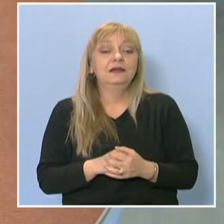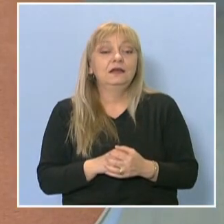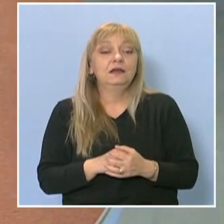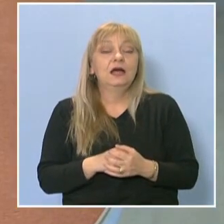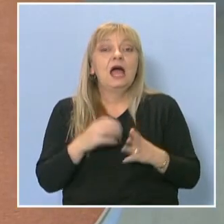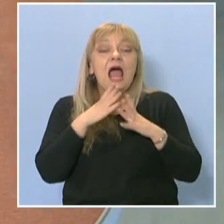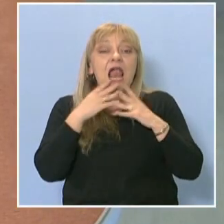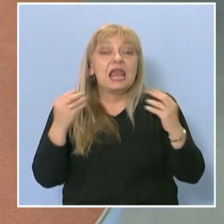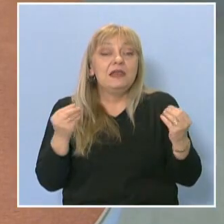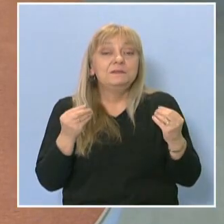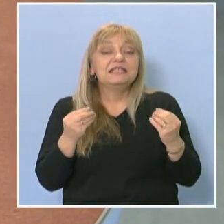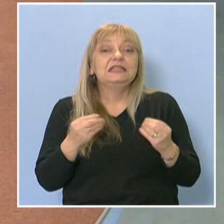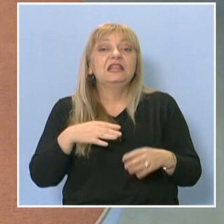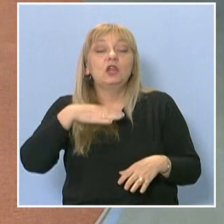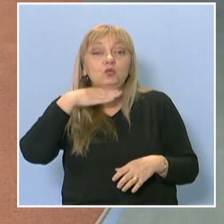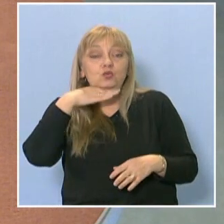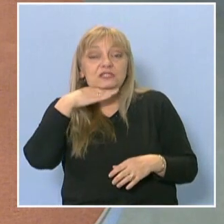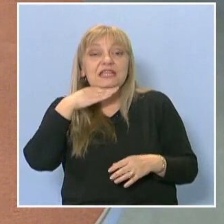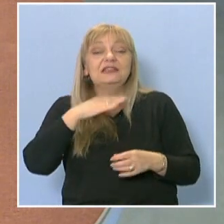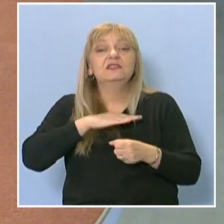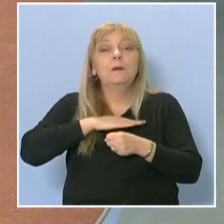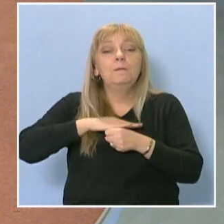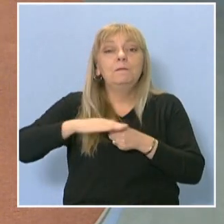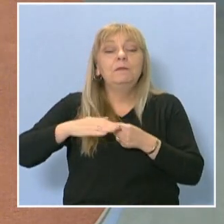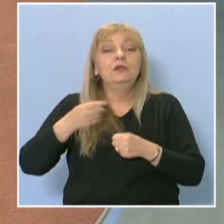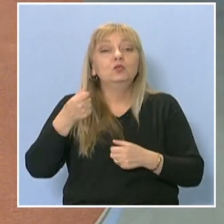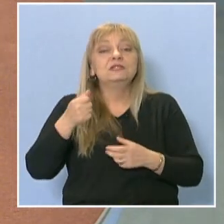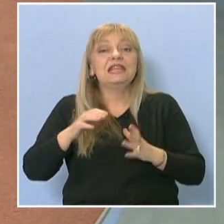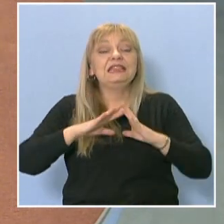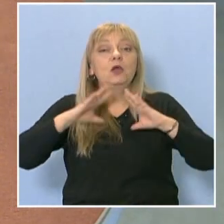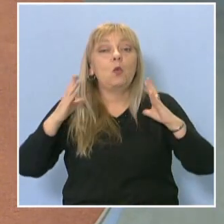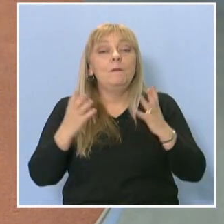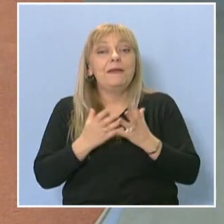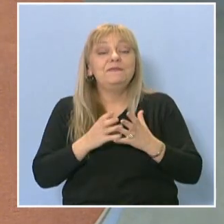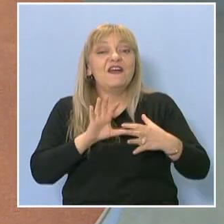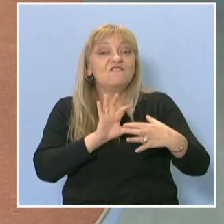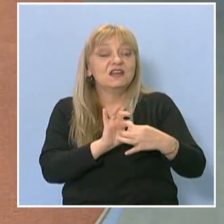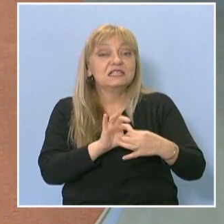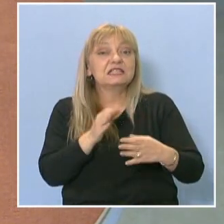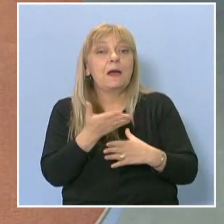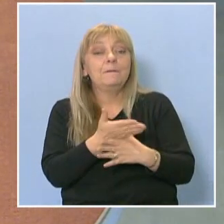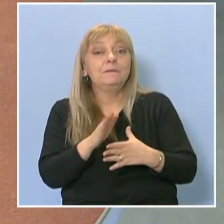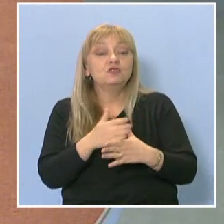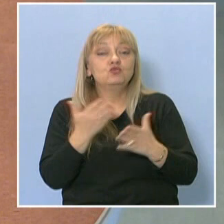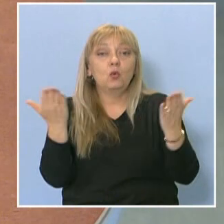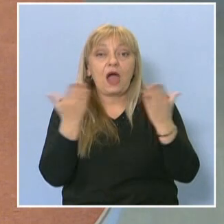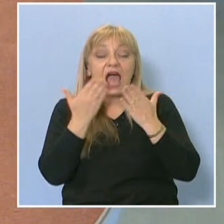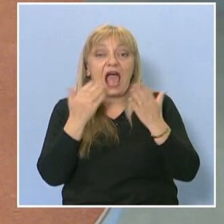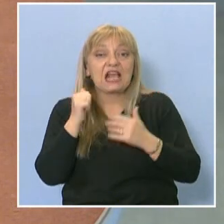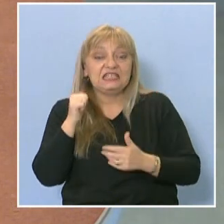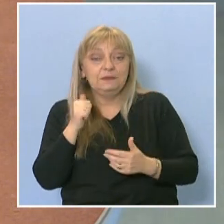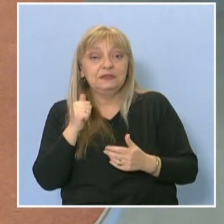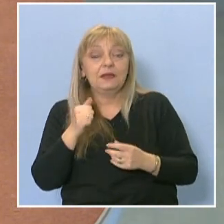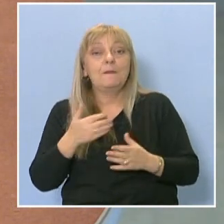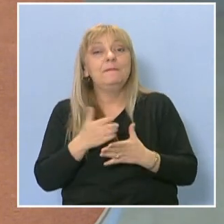Липсата на достатъчно пълноценна и пълнообемна връзка между академичната, между